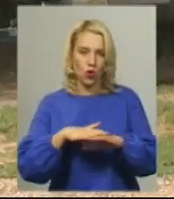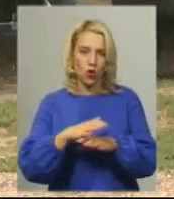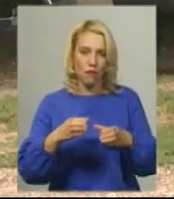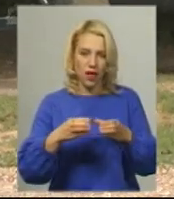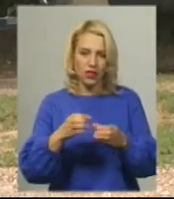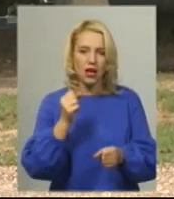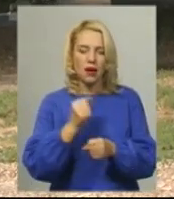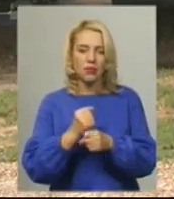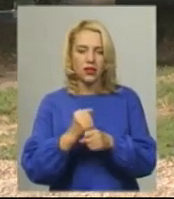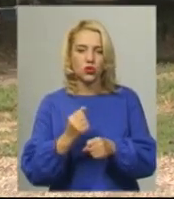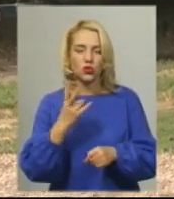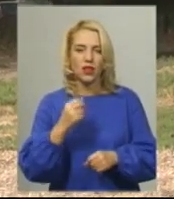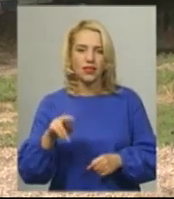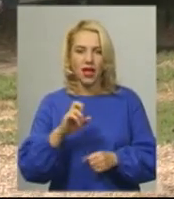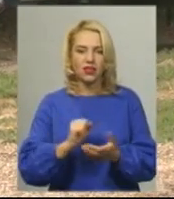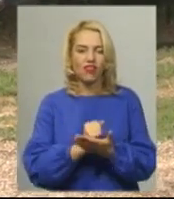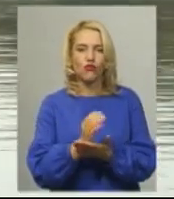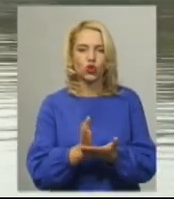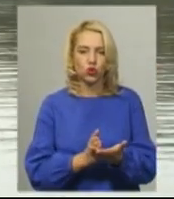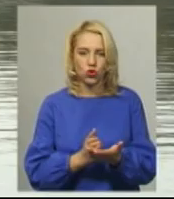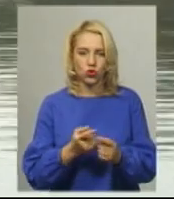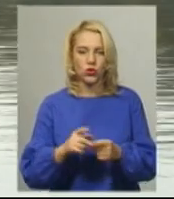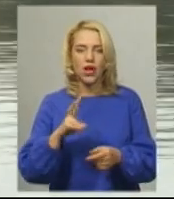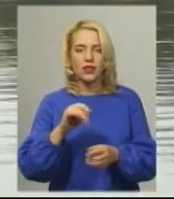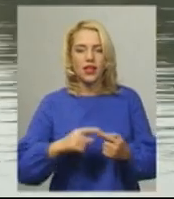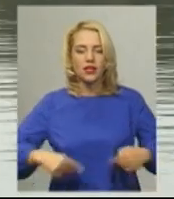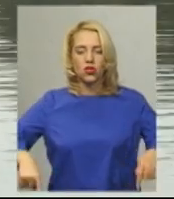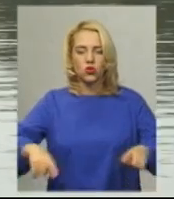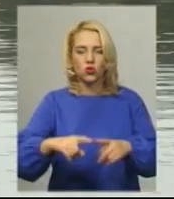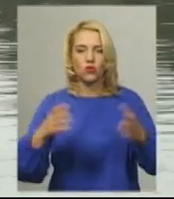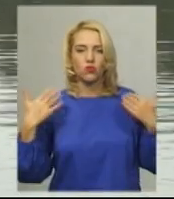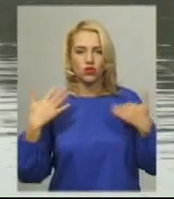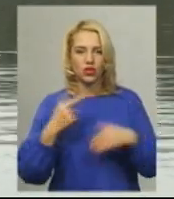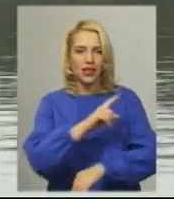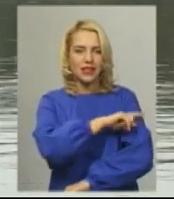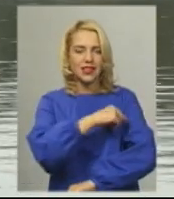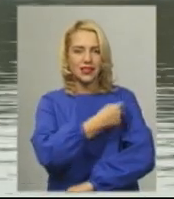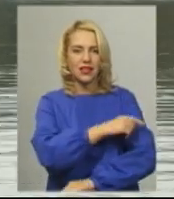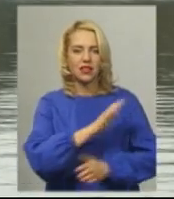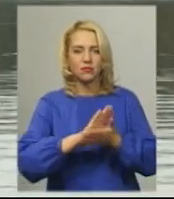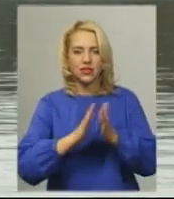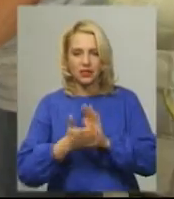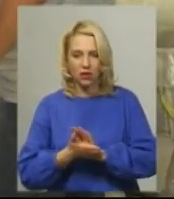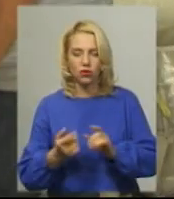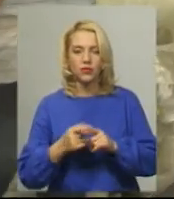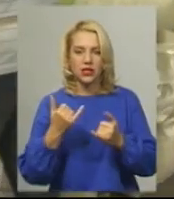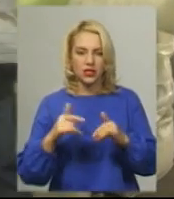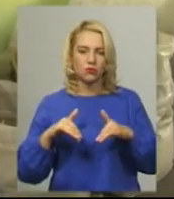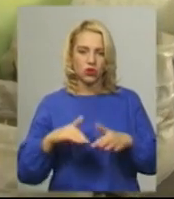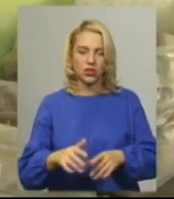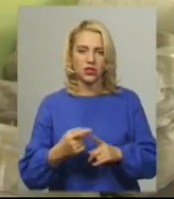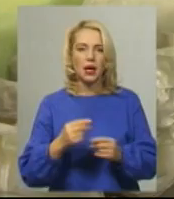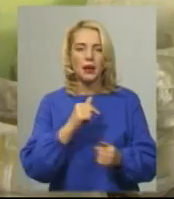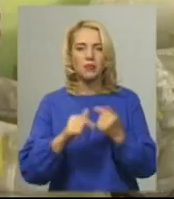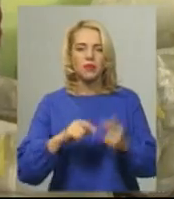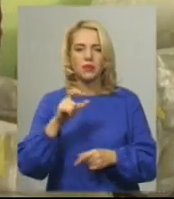інфраструктурою, тобто над зонами відпочинку, над санітарним станом, вони вже в процесі. Один з підприємців